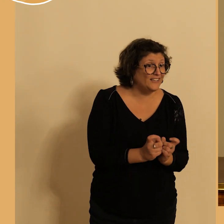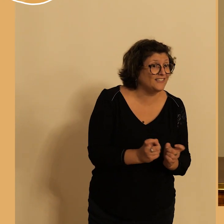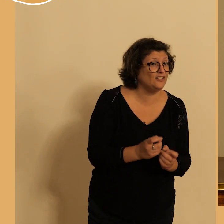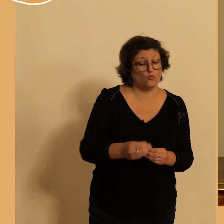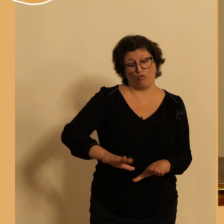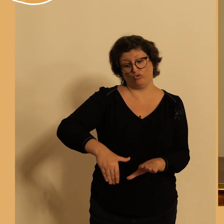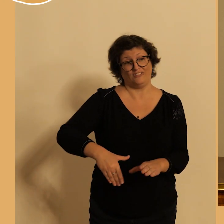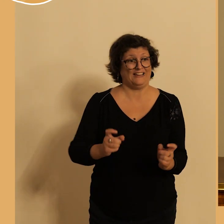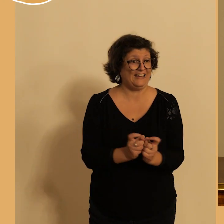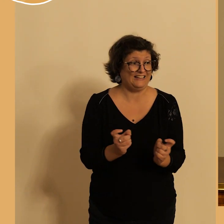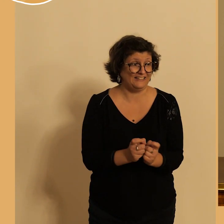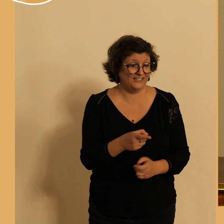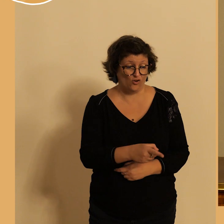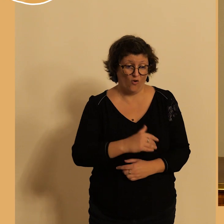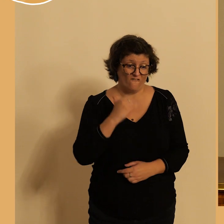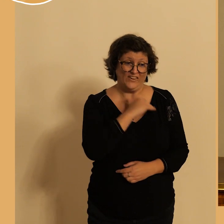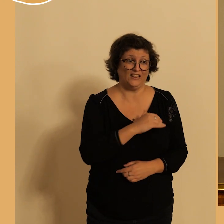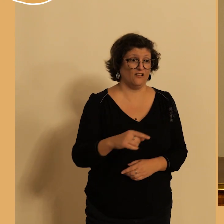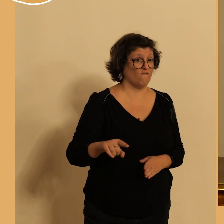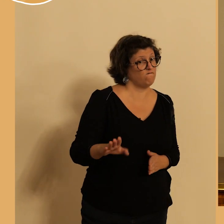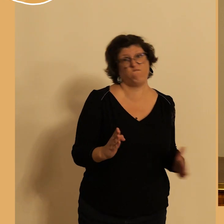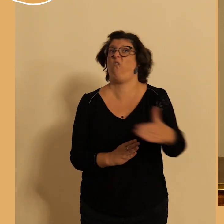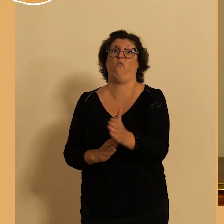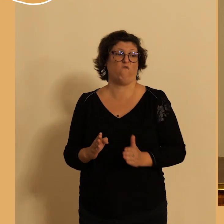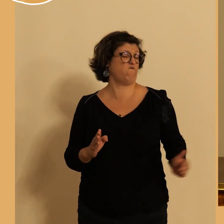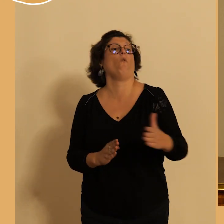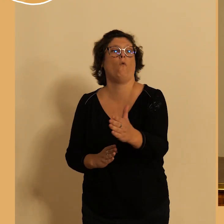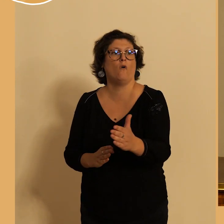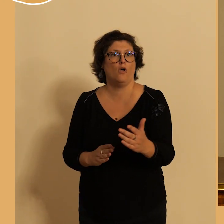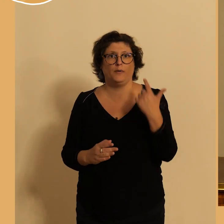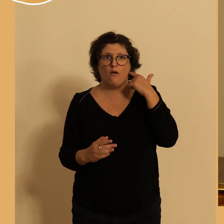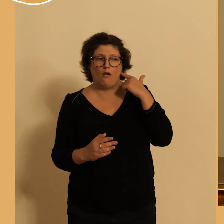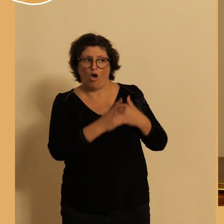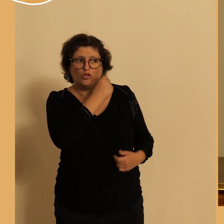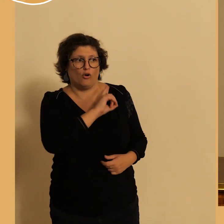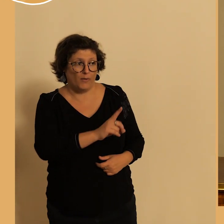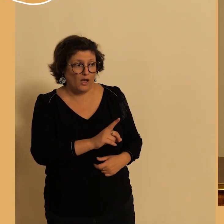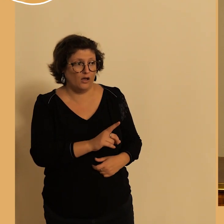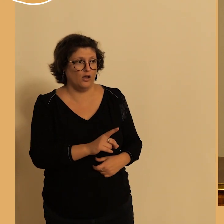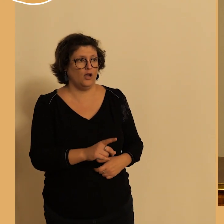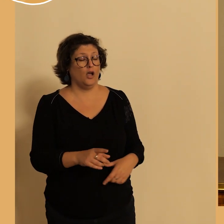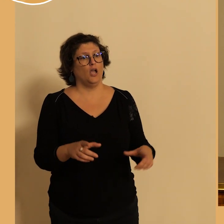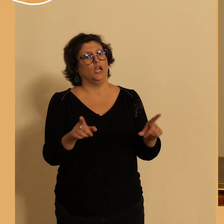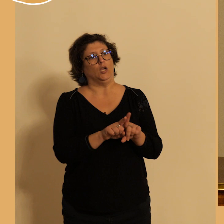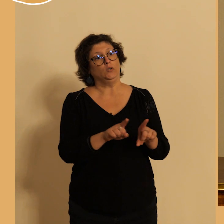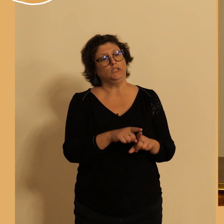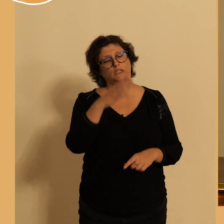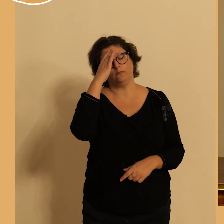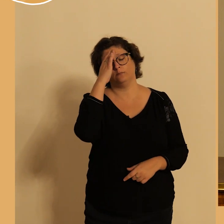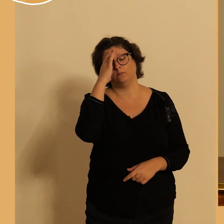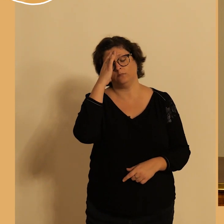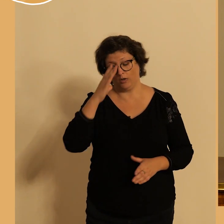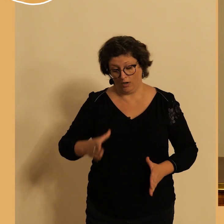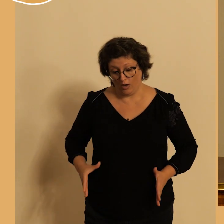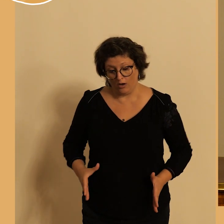zigzague sans arrêt et qu'on n'entend pas ensuite il y a les bosses les pistes cyclables c'est